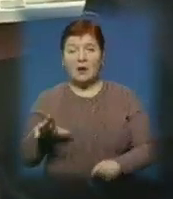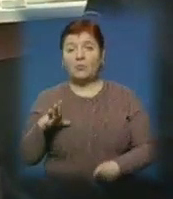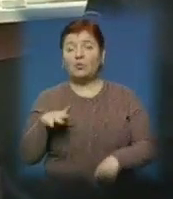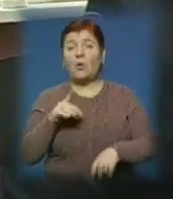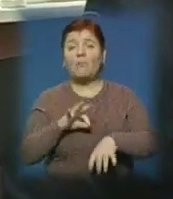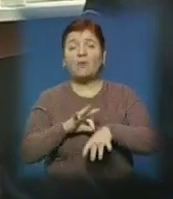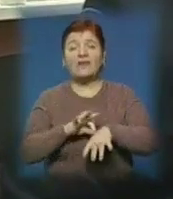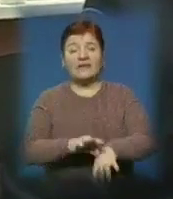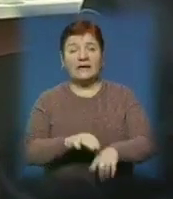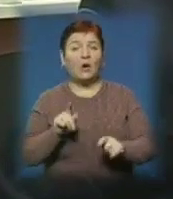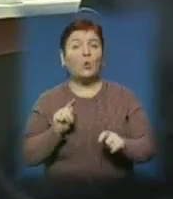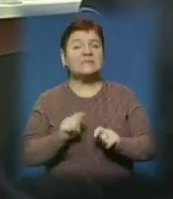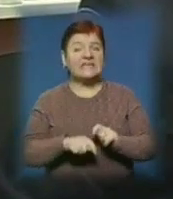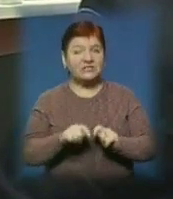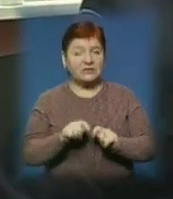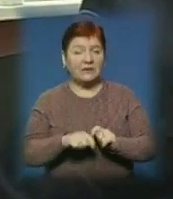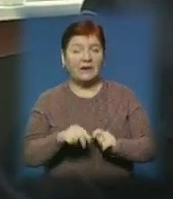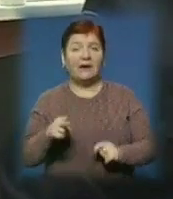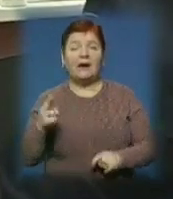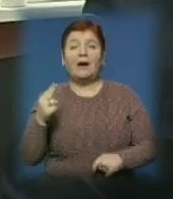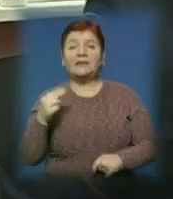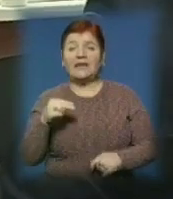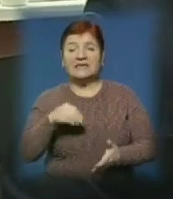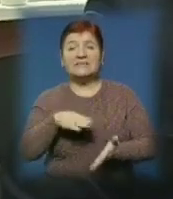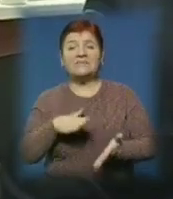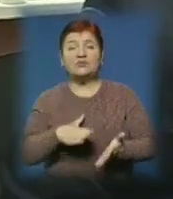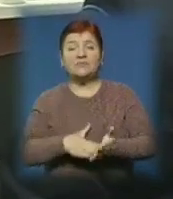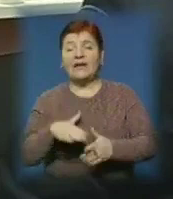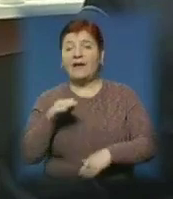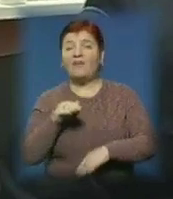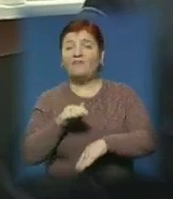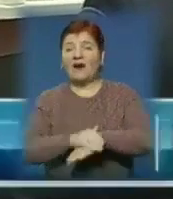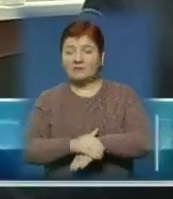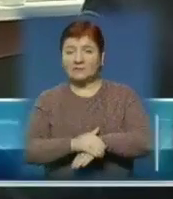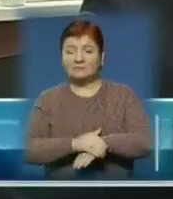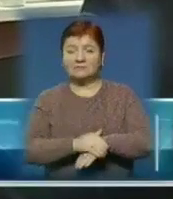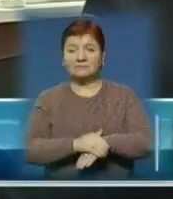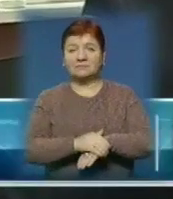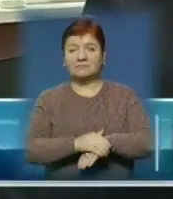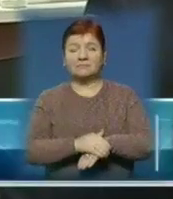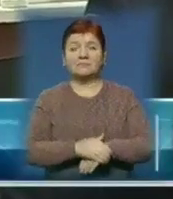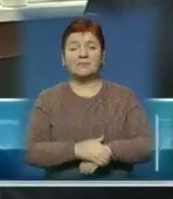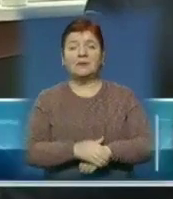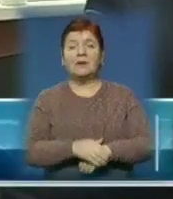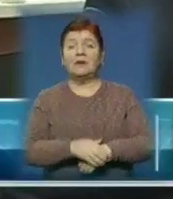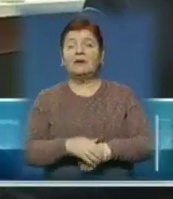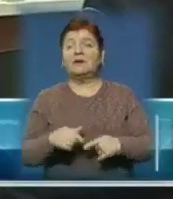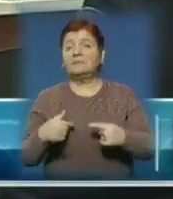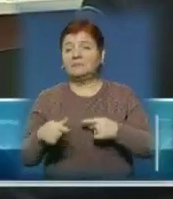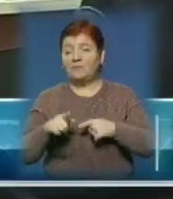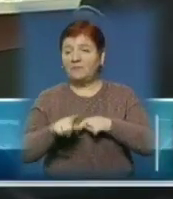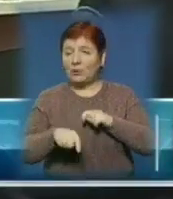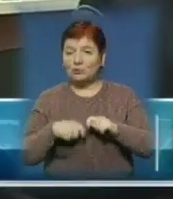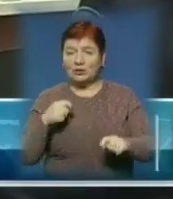його обстеження, де ми зафіксували деякі факти порушення